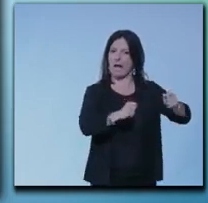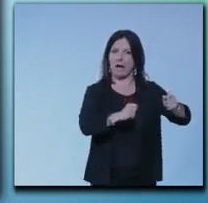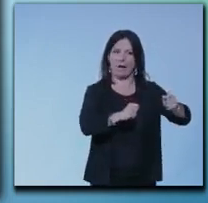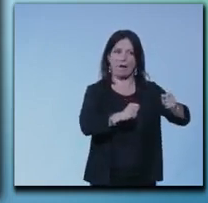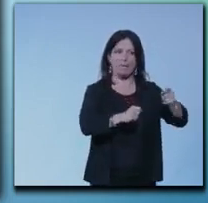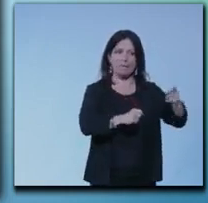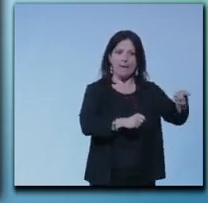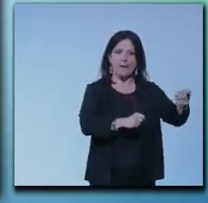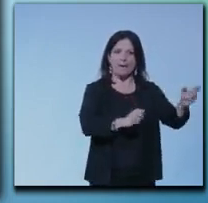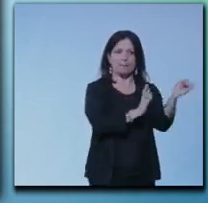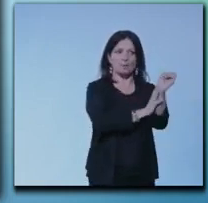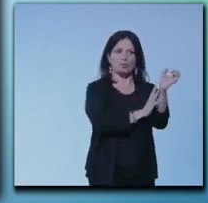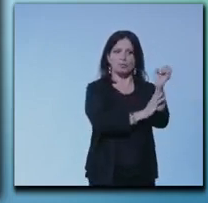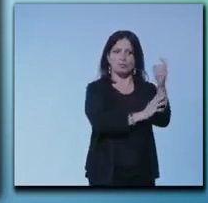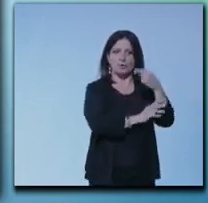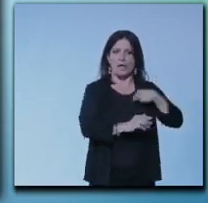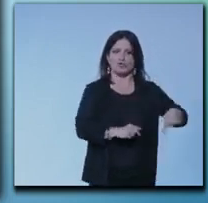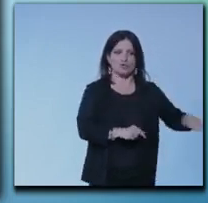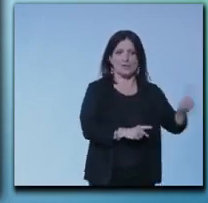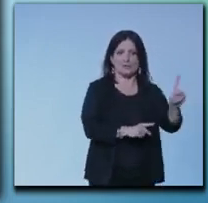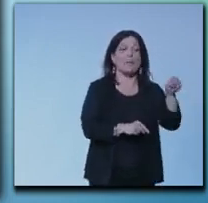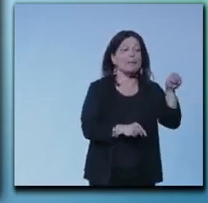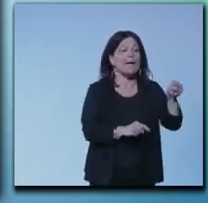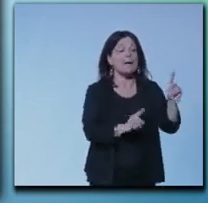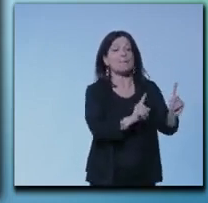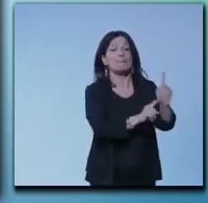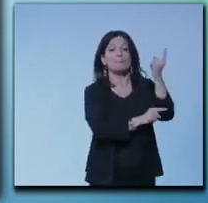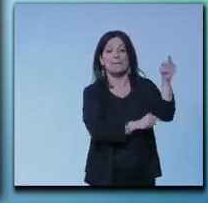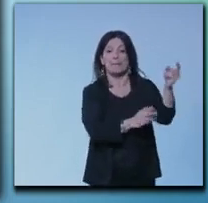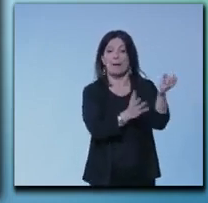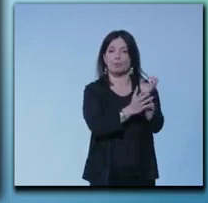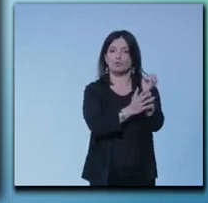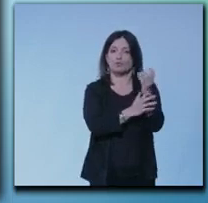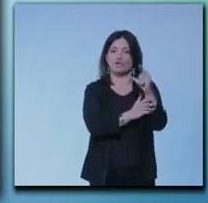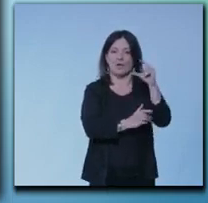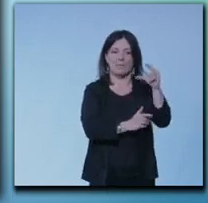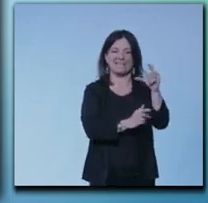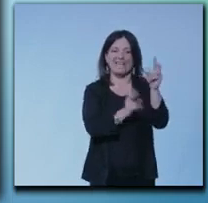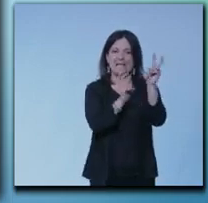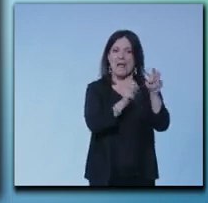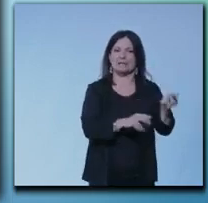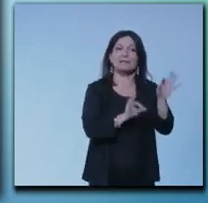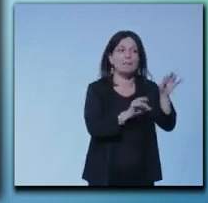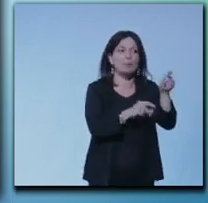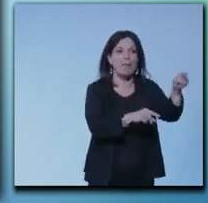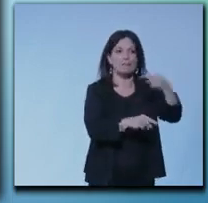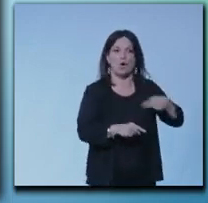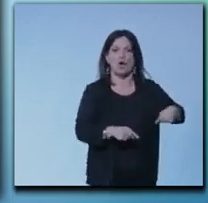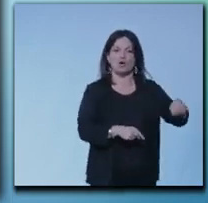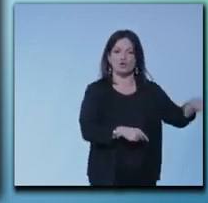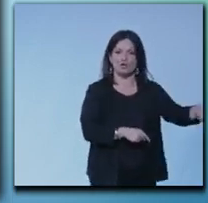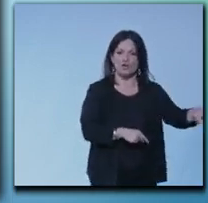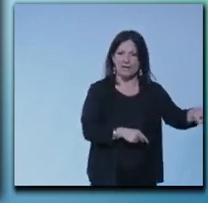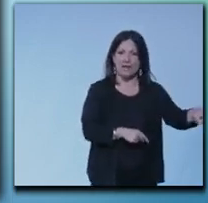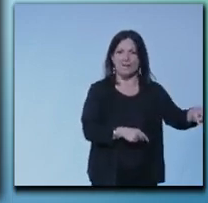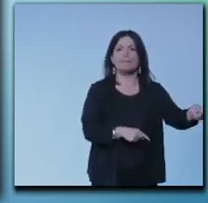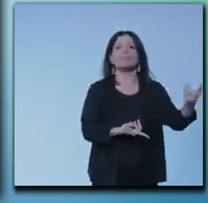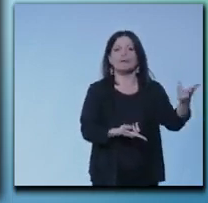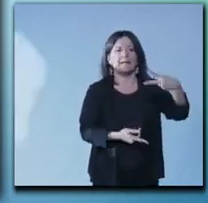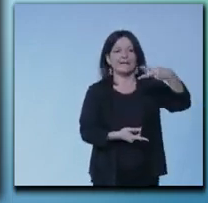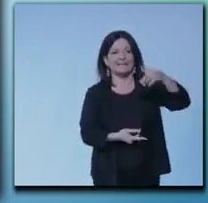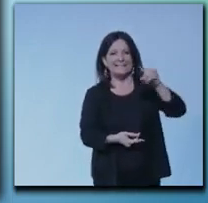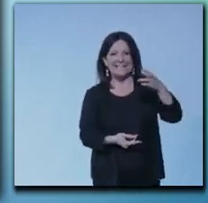produttrice di batterie elettriche oggi è la potenza cinese le terre rare, il litio e il nickel sono